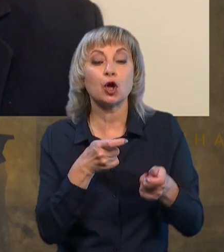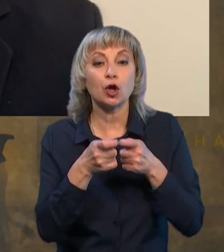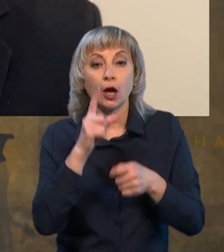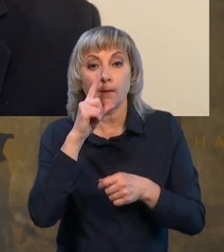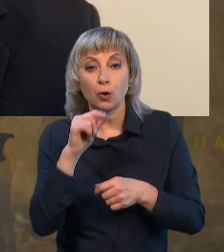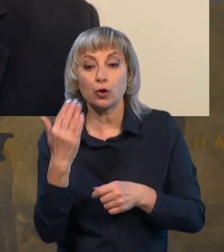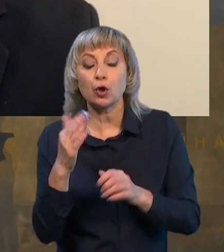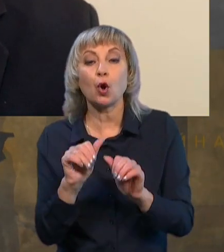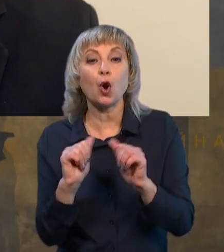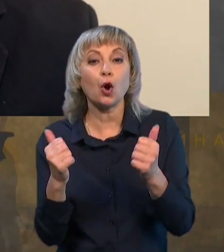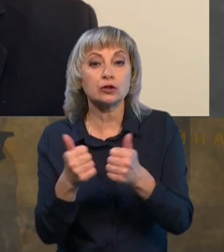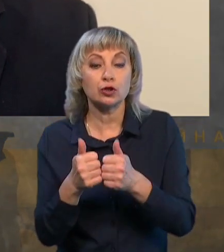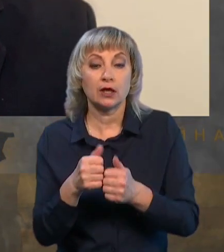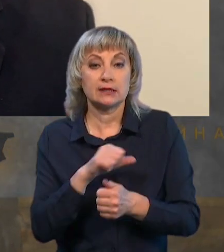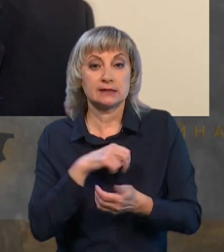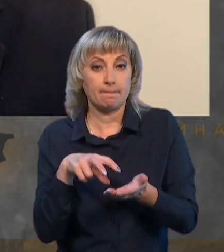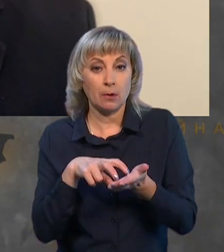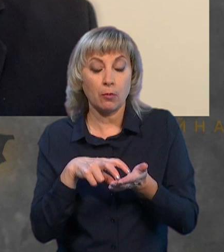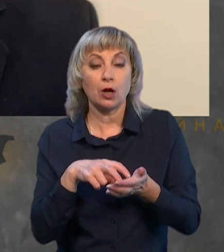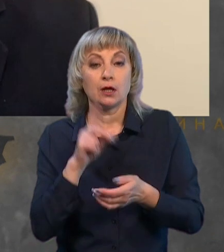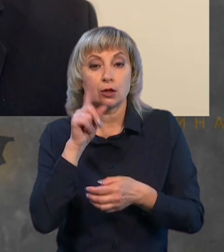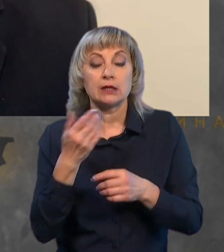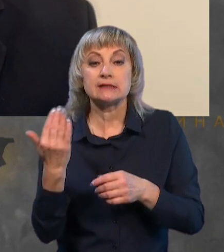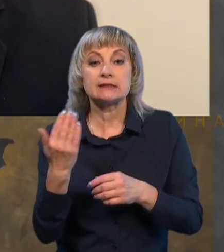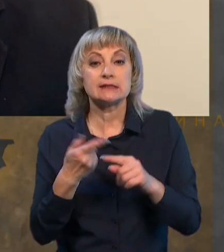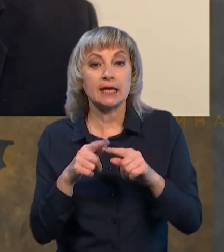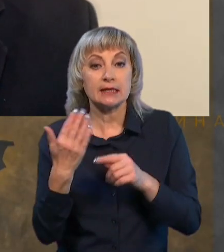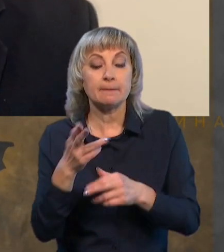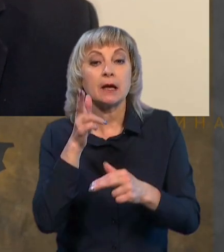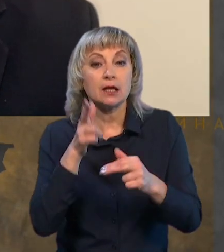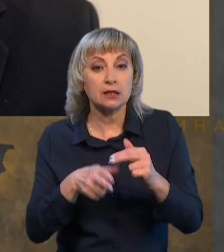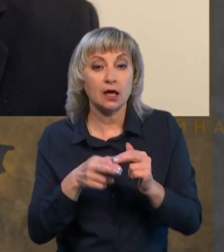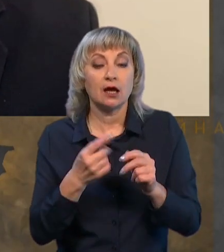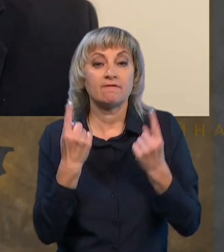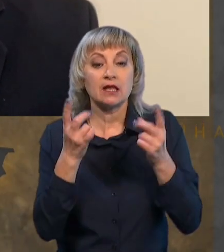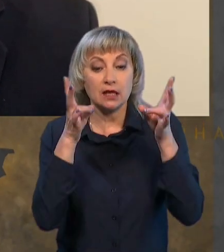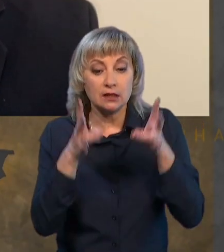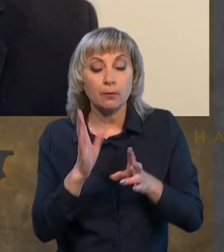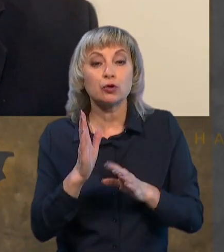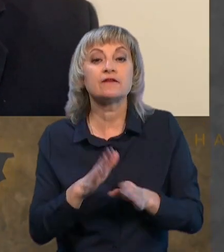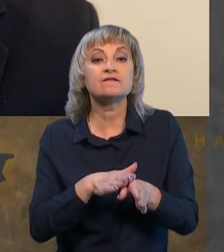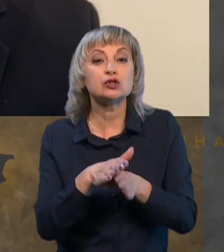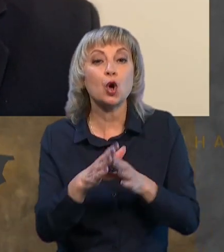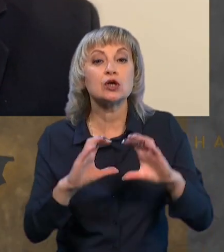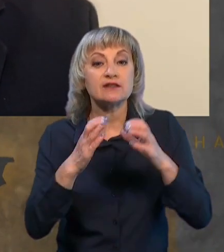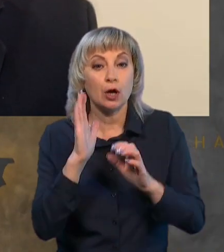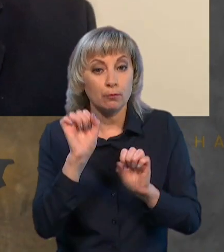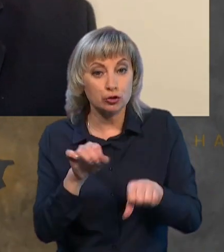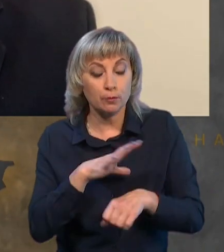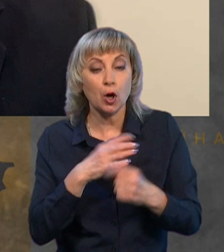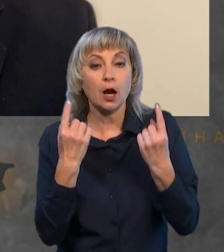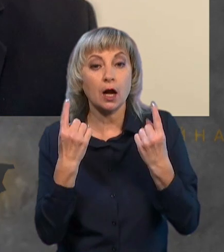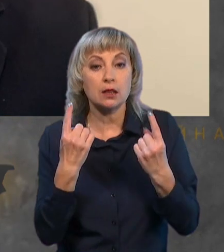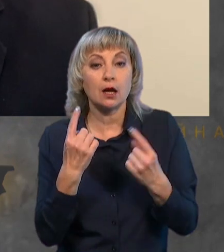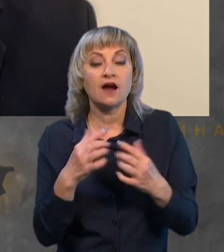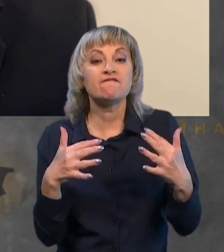і його оточення, вони самобоївці. Вони розуміють, що це їм кінець. Але це дійсно величезна трагедія була для всього світу, тому що може бути колосальна,